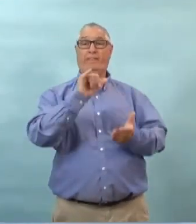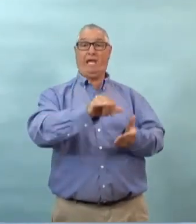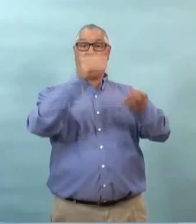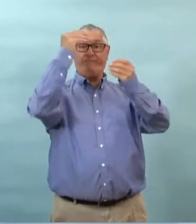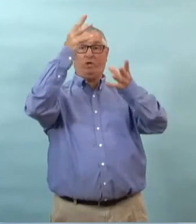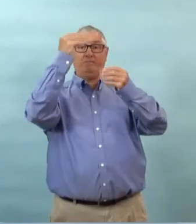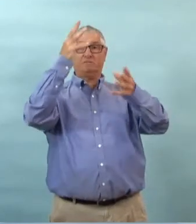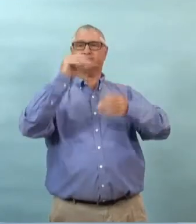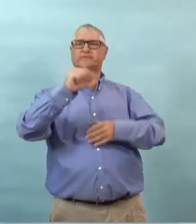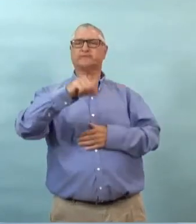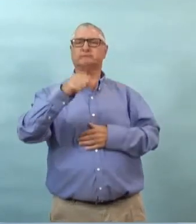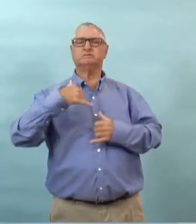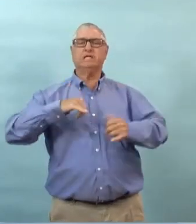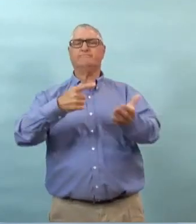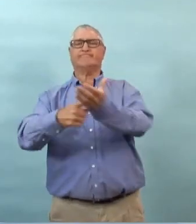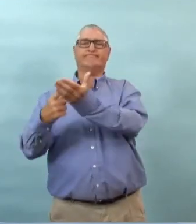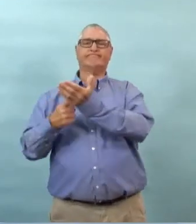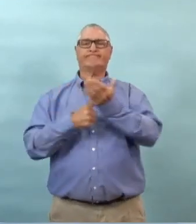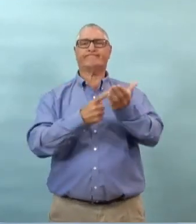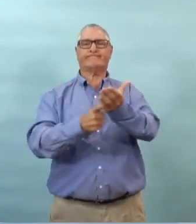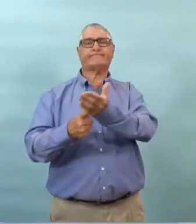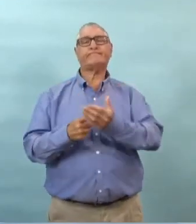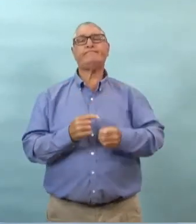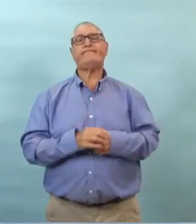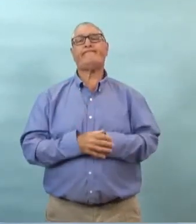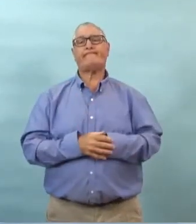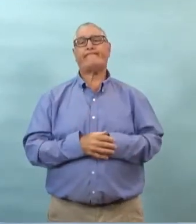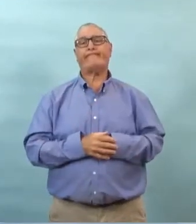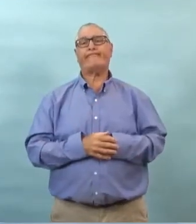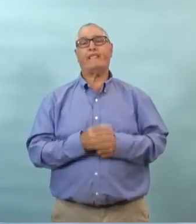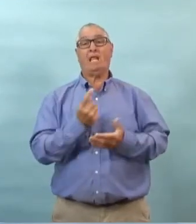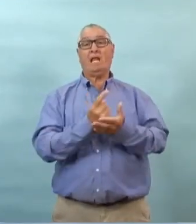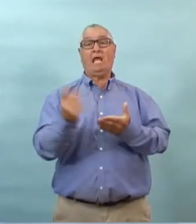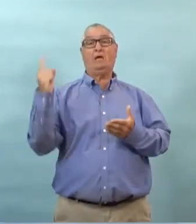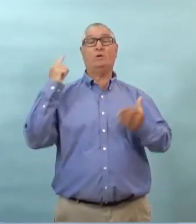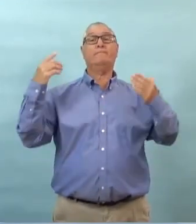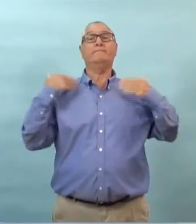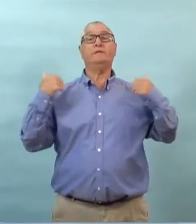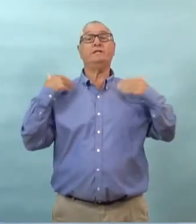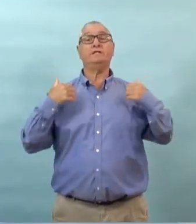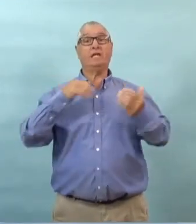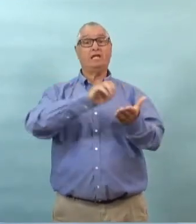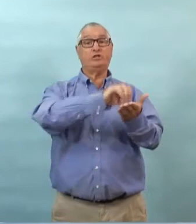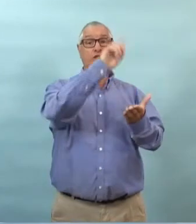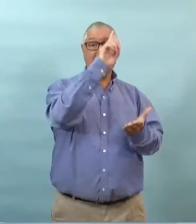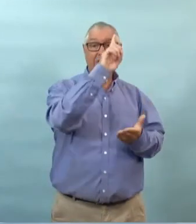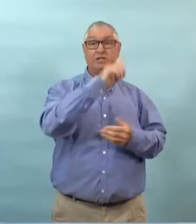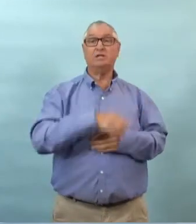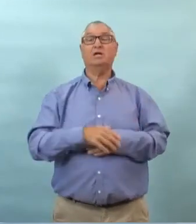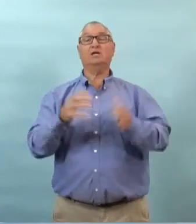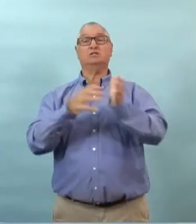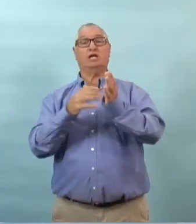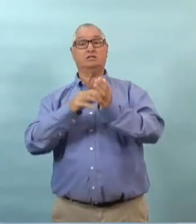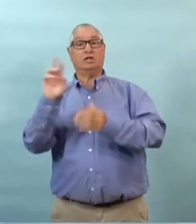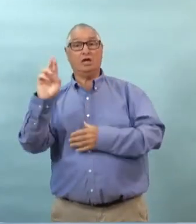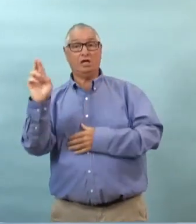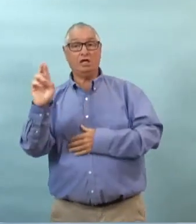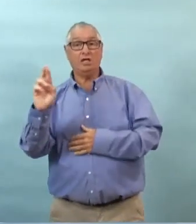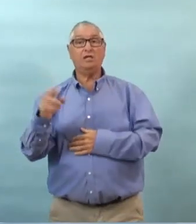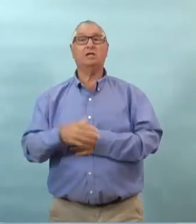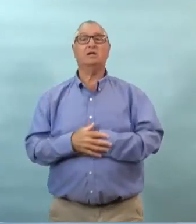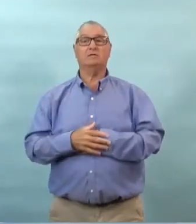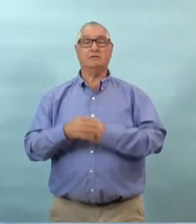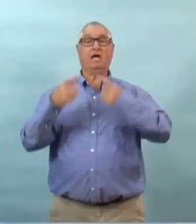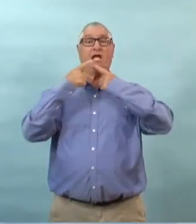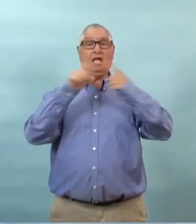bon ces renseignements sont en train d'être examinés la semaine dernière à la fin de la semaine le ministre de l'éducation et le médecin hygiéniste en